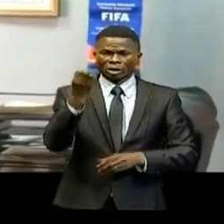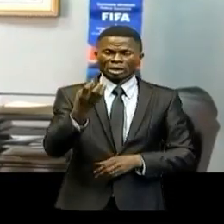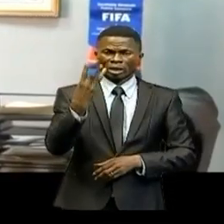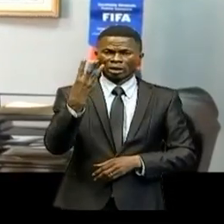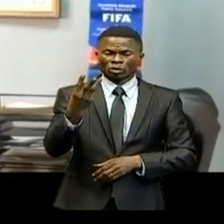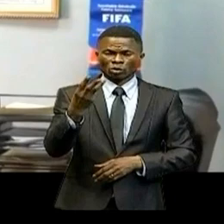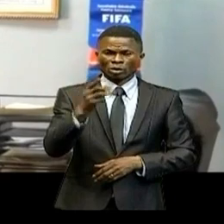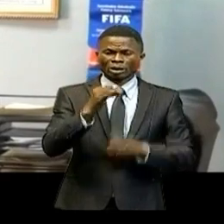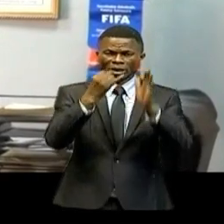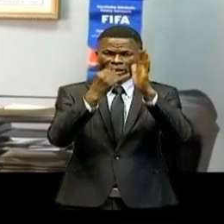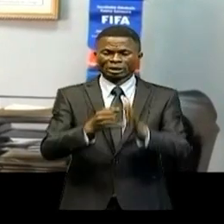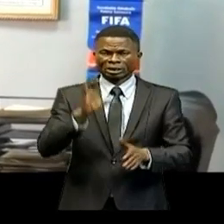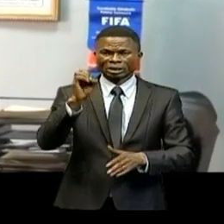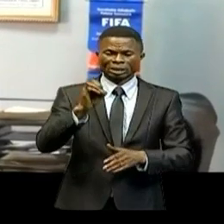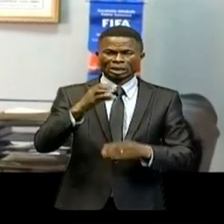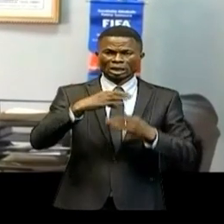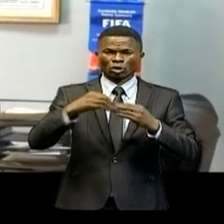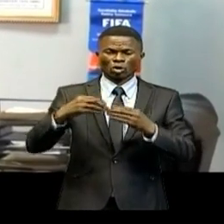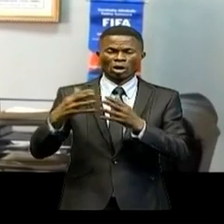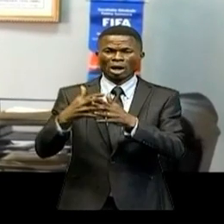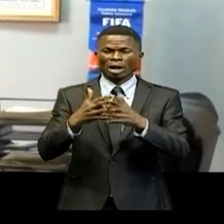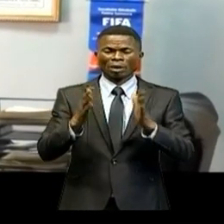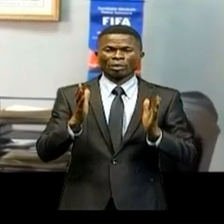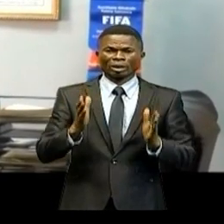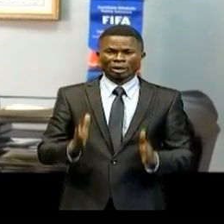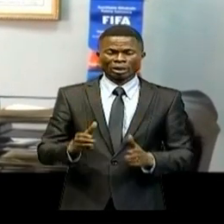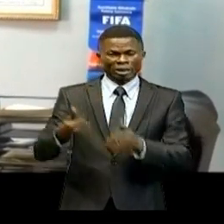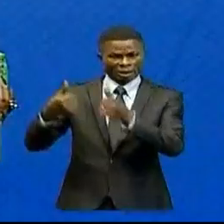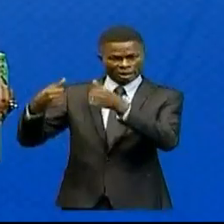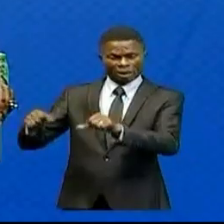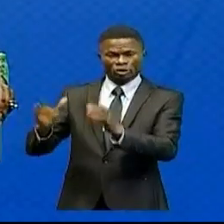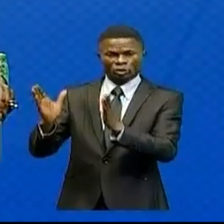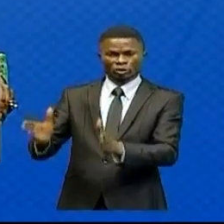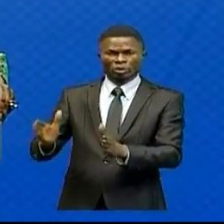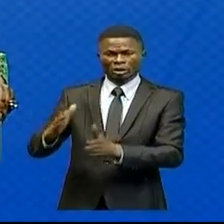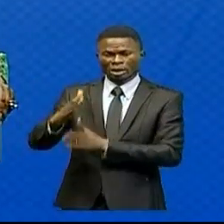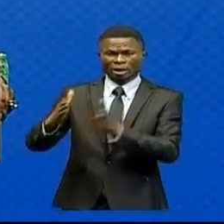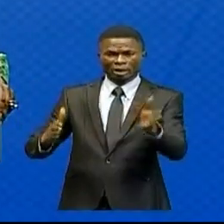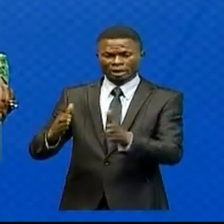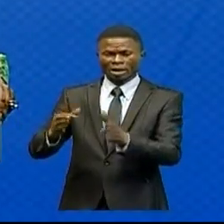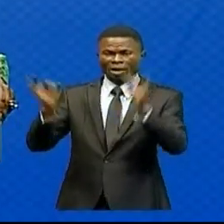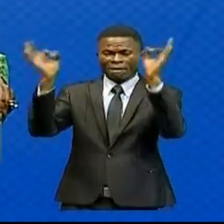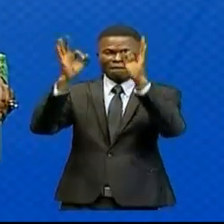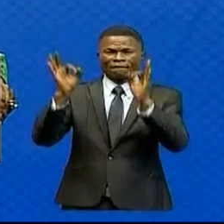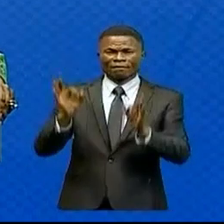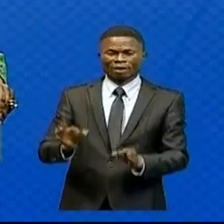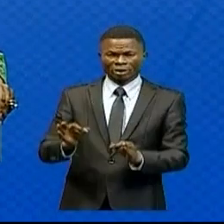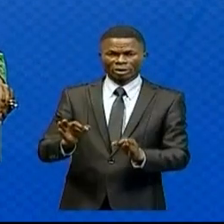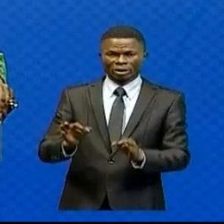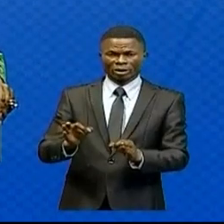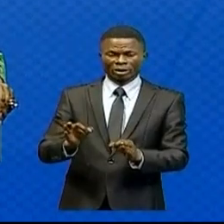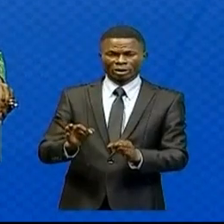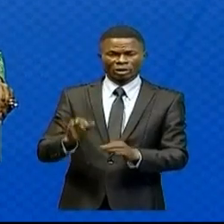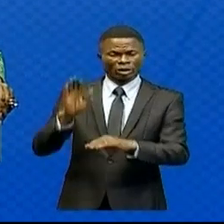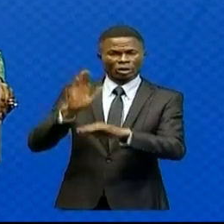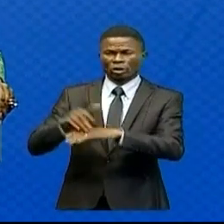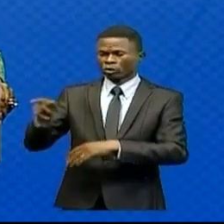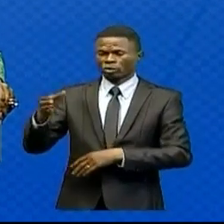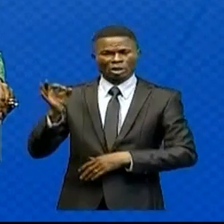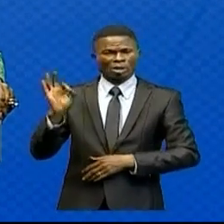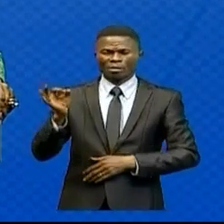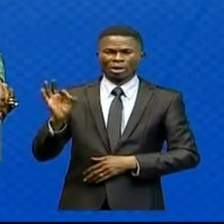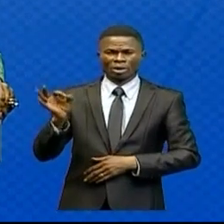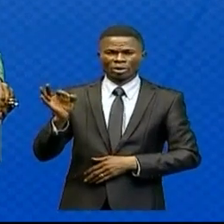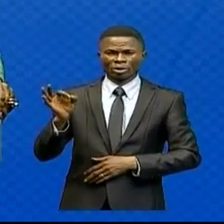650 dollars américains restés intactes dans le compte de la Fédération n'avaient jamais été utilisées